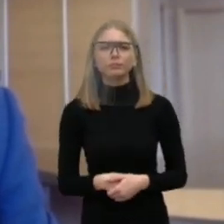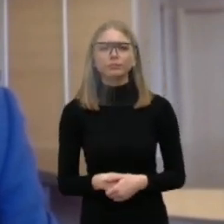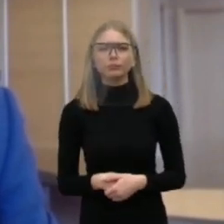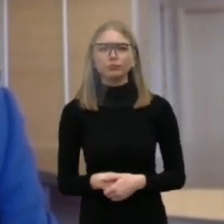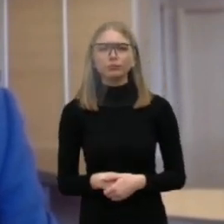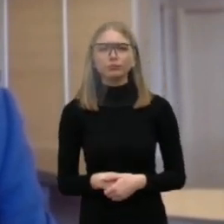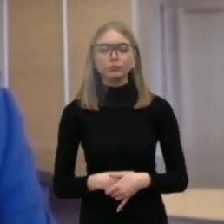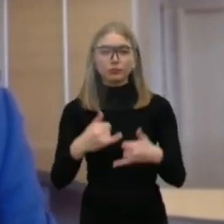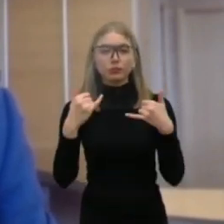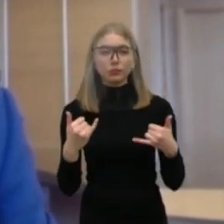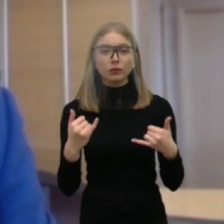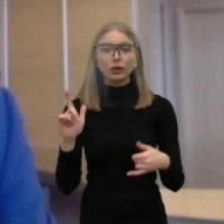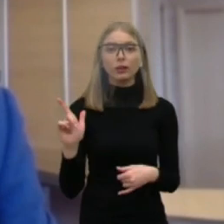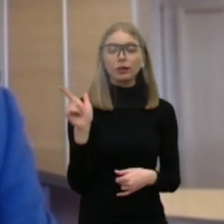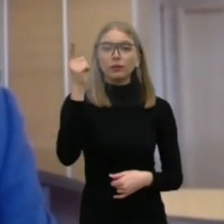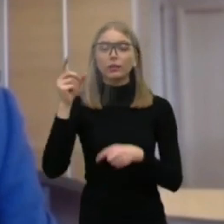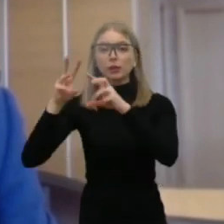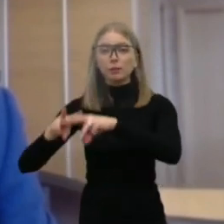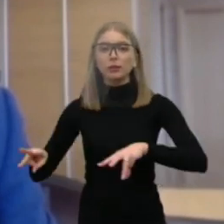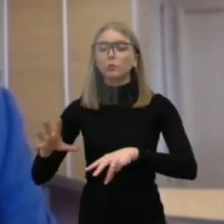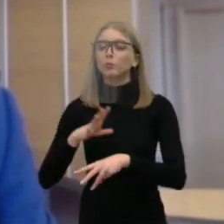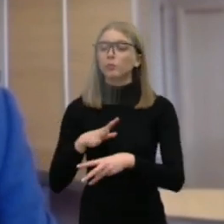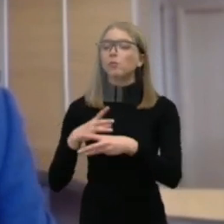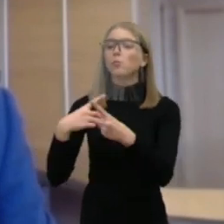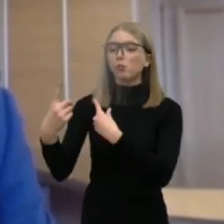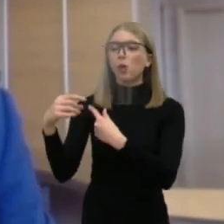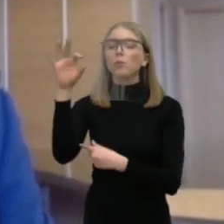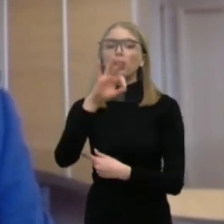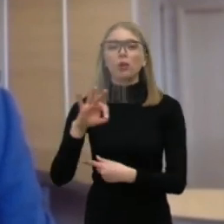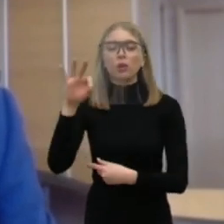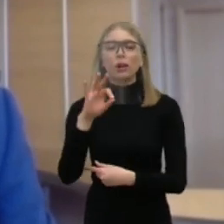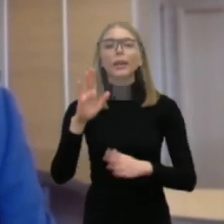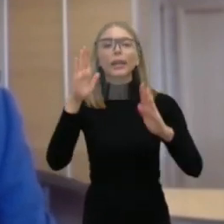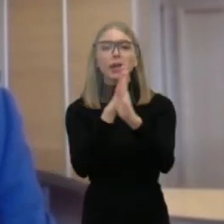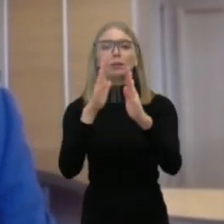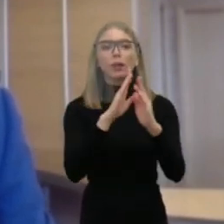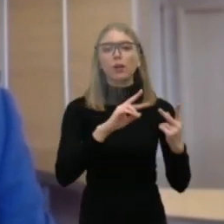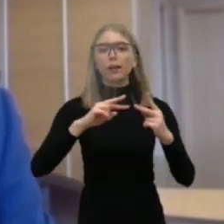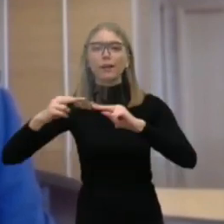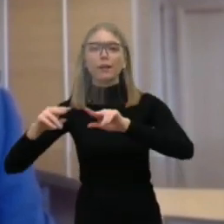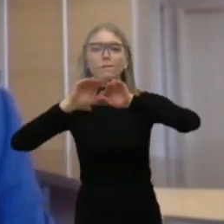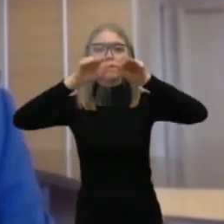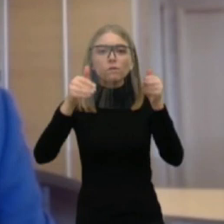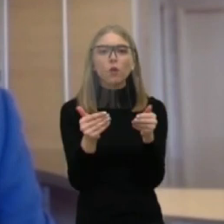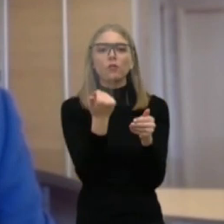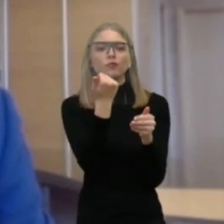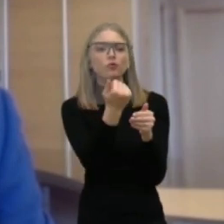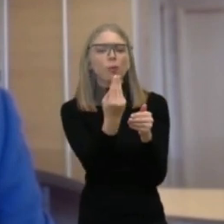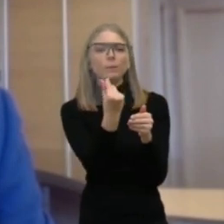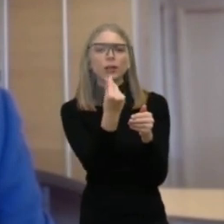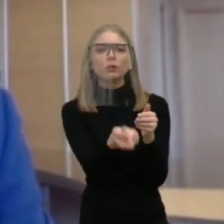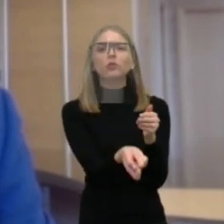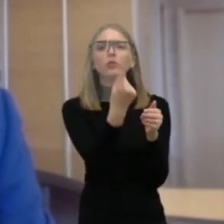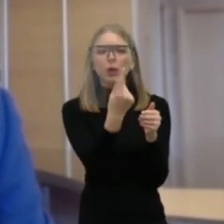Šiandien kalbėjom su viceministre apie klimato kaitos fondą lėšas, kurios yra kurių susidary šiemet per apie 100